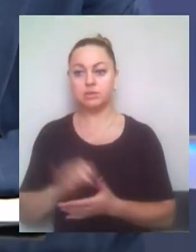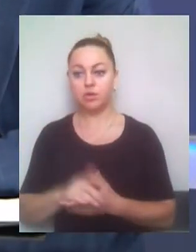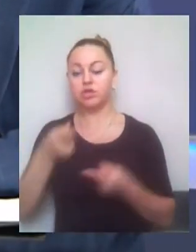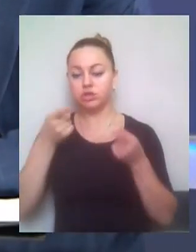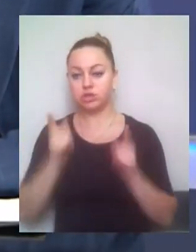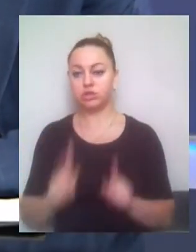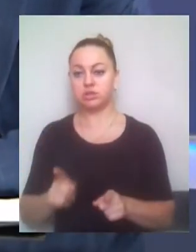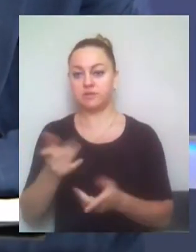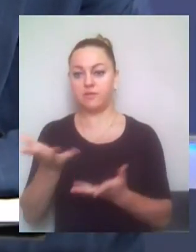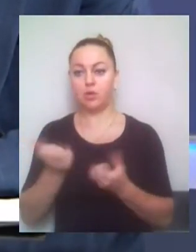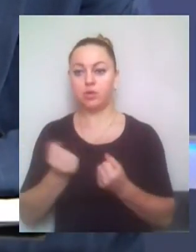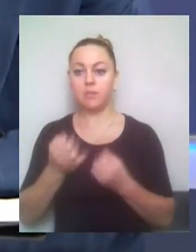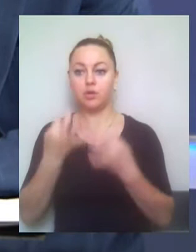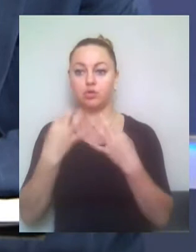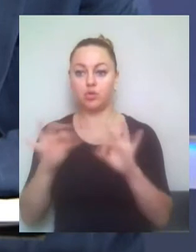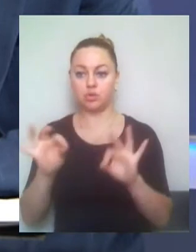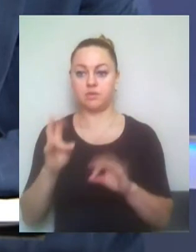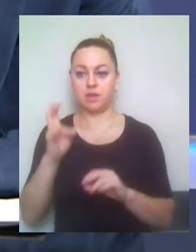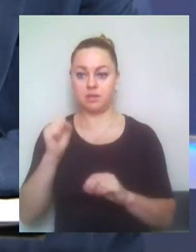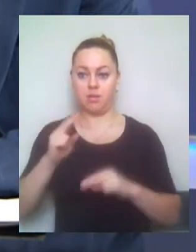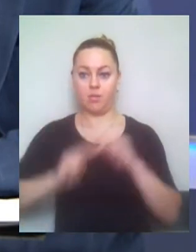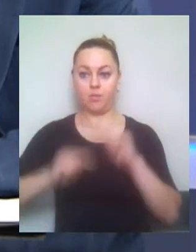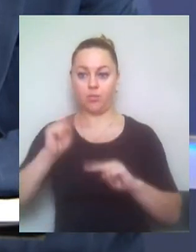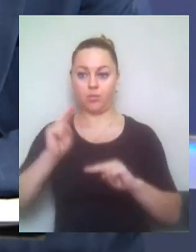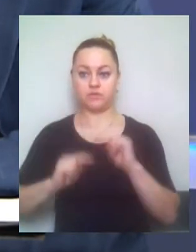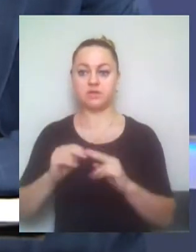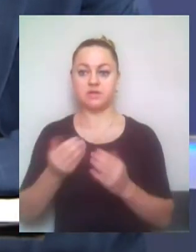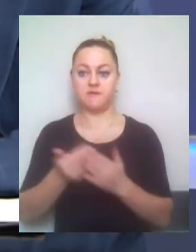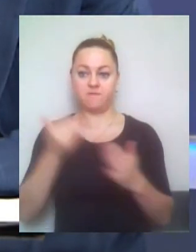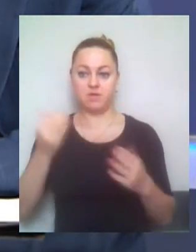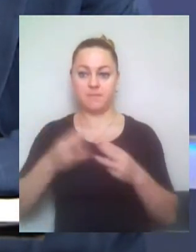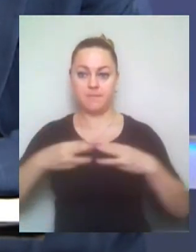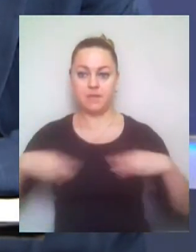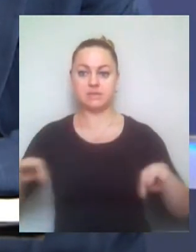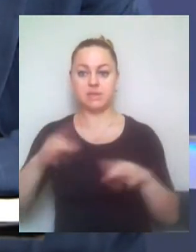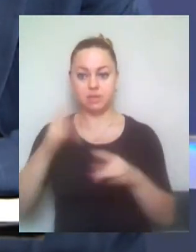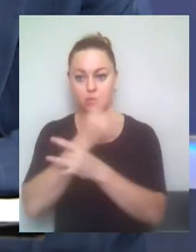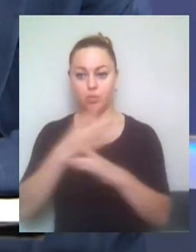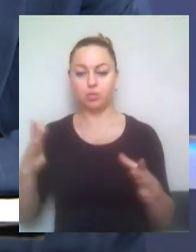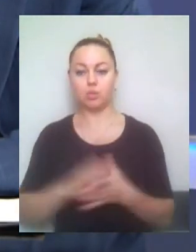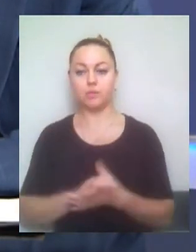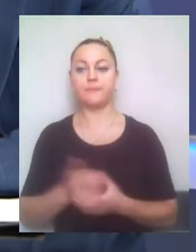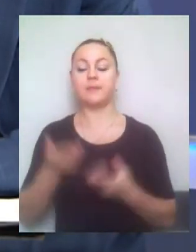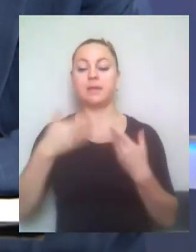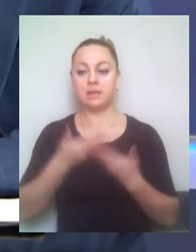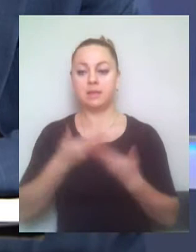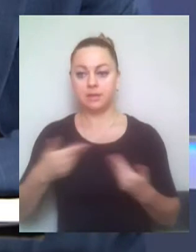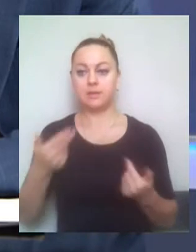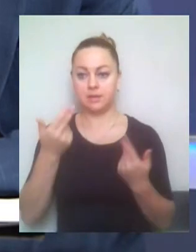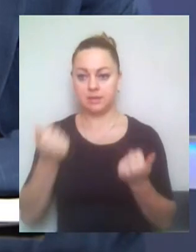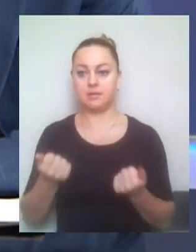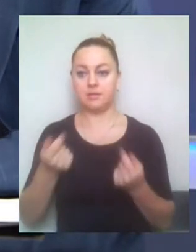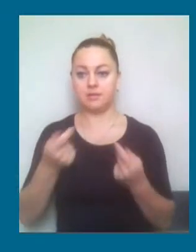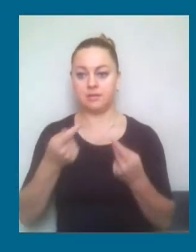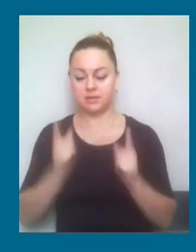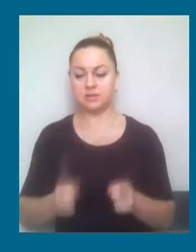отримали дозвіл на забудову саме на цій ділянці від Міністерства культури? Ми дійсно отримали дозвіл на забудову Міністерства